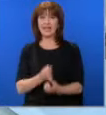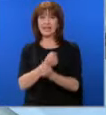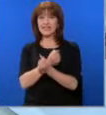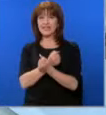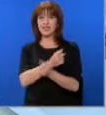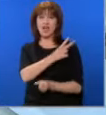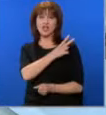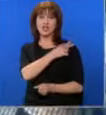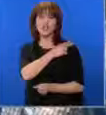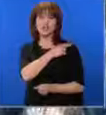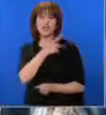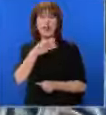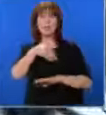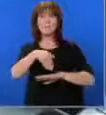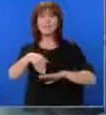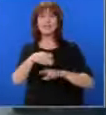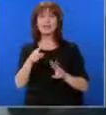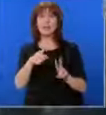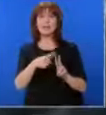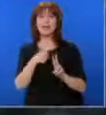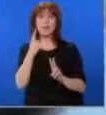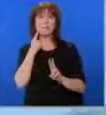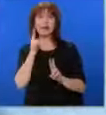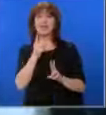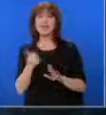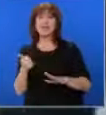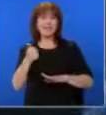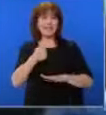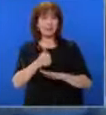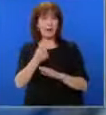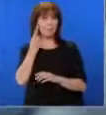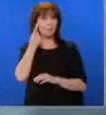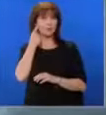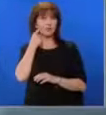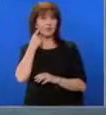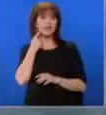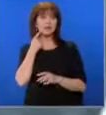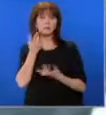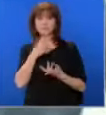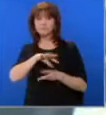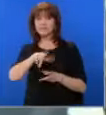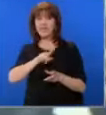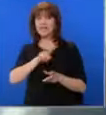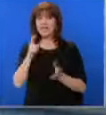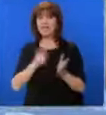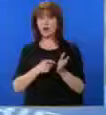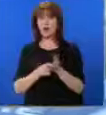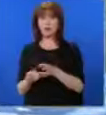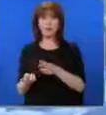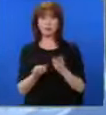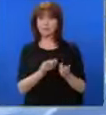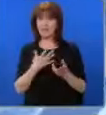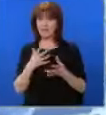Задържаха шефа на агенция Митници, Патя Банкова и нейния заместник по подозрание за покровителство на контрабанда. Има ли връзка